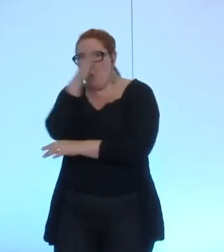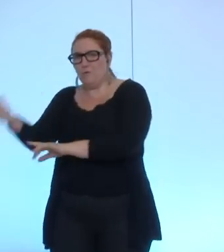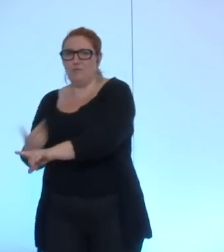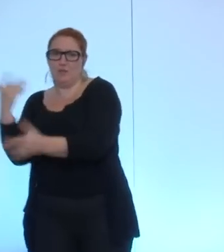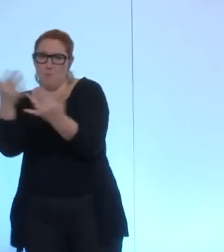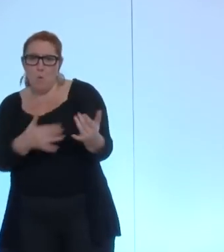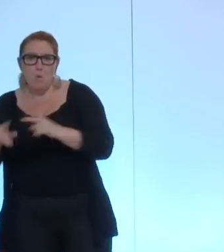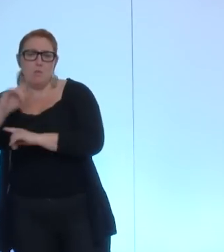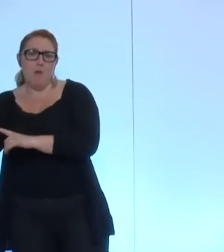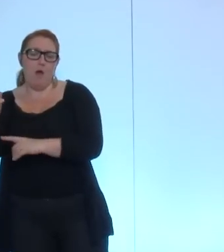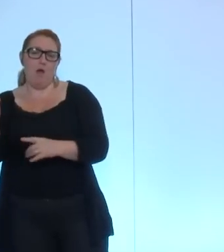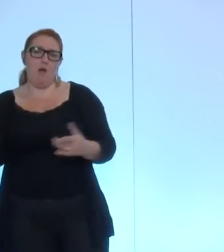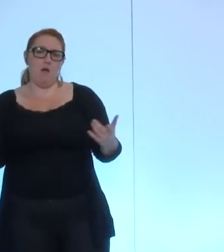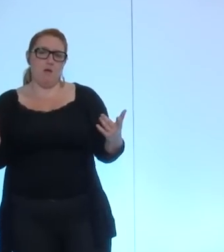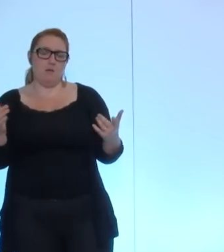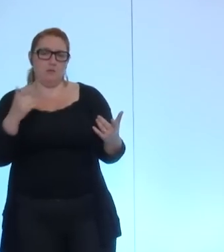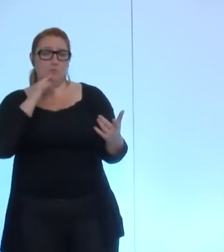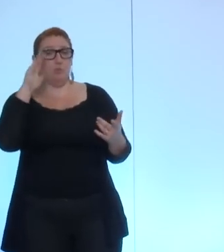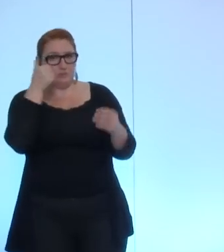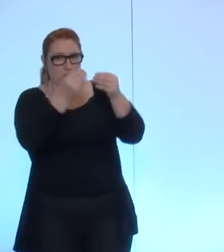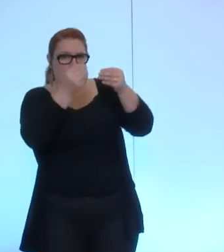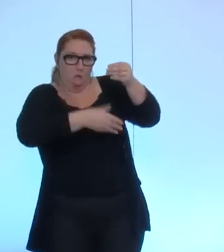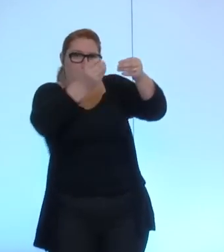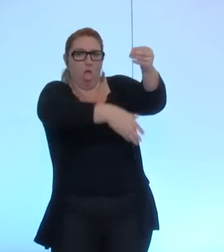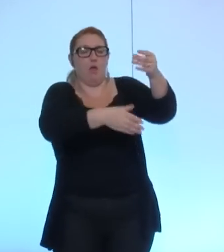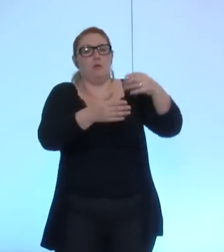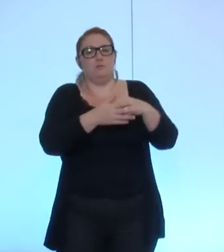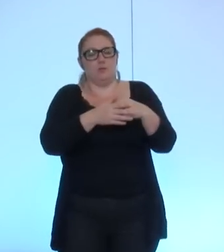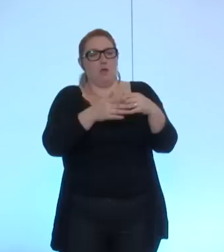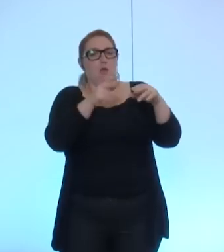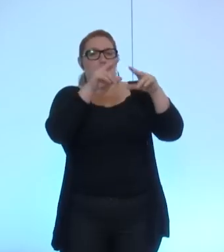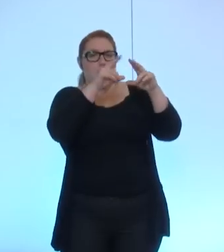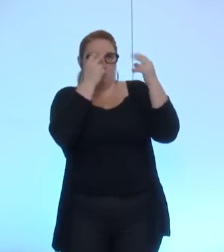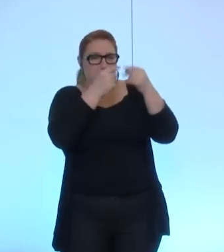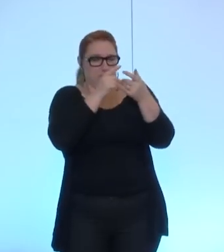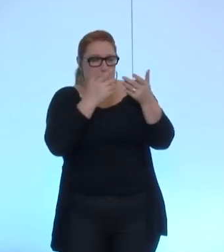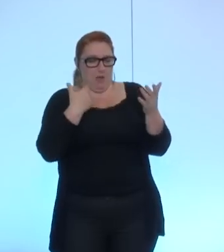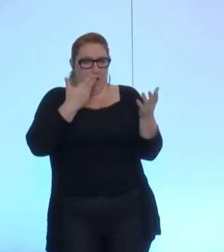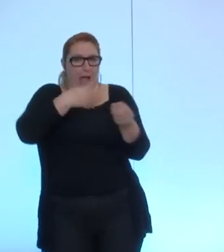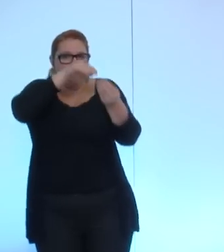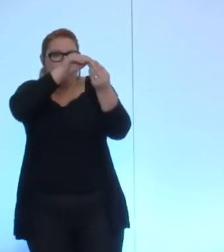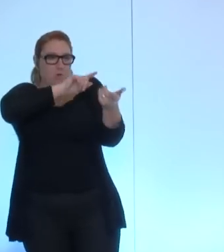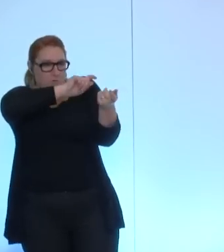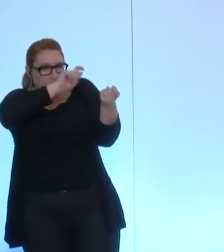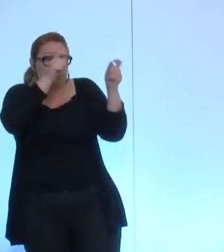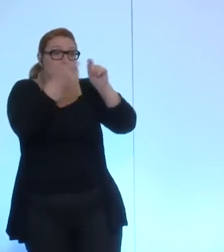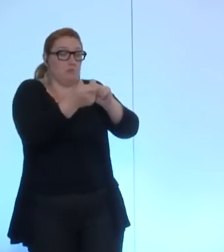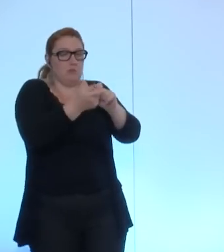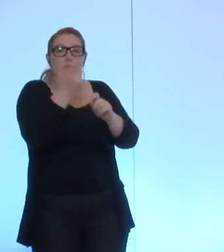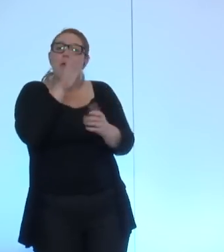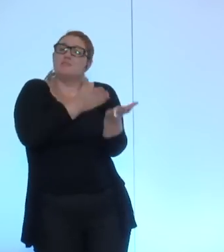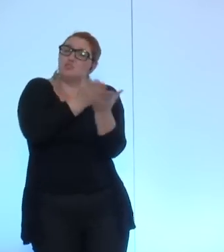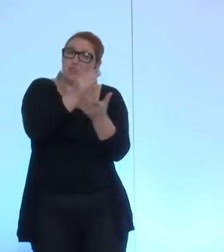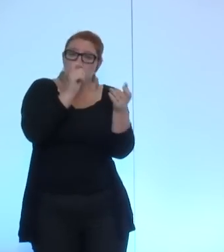autres et donc cet amendement modifie l'exposé des motifs mais ne change en rien et à ce moment là c'est un texte